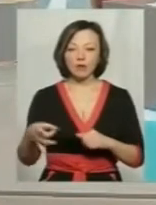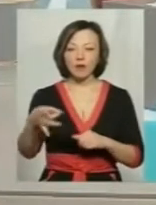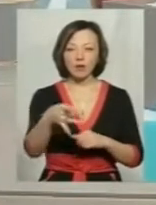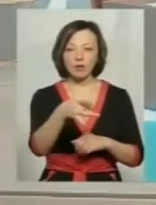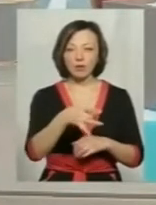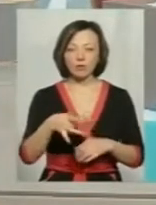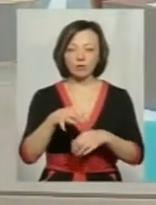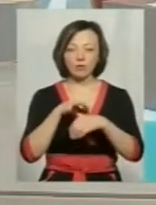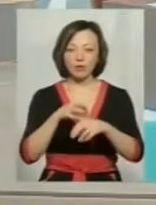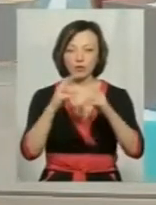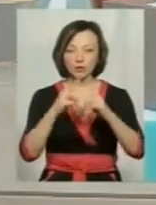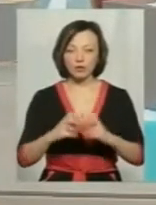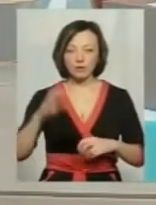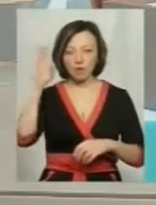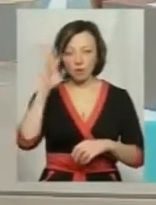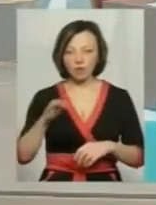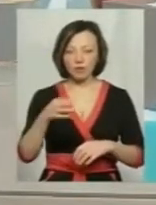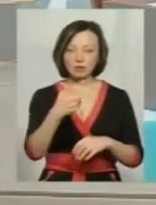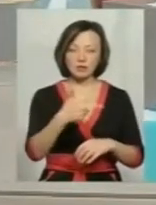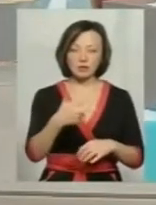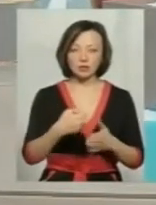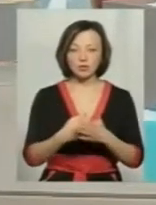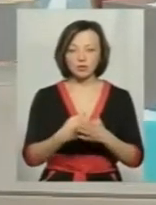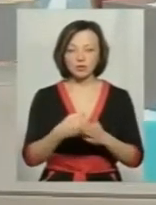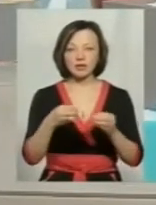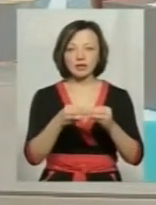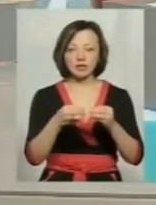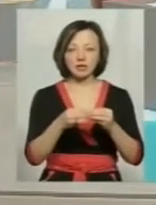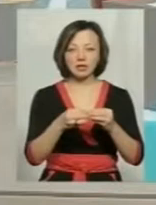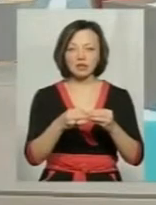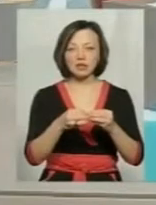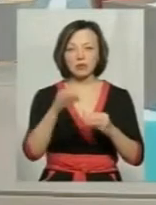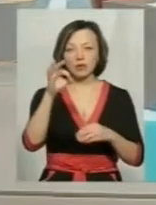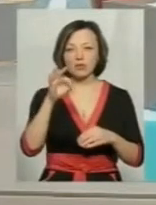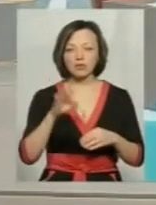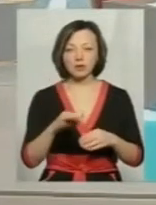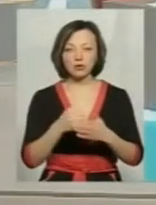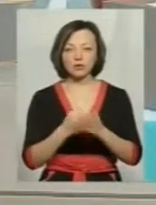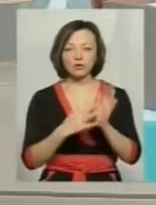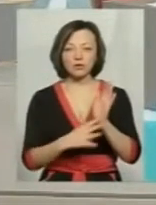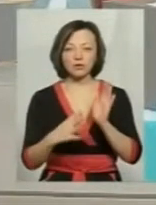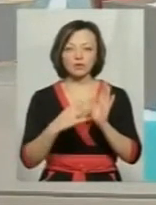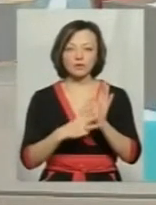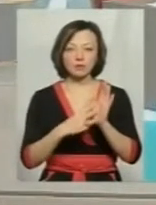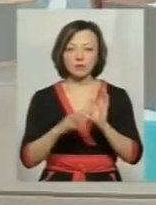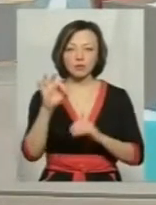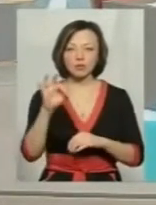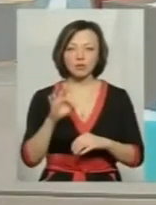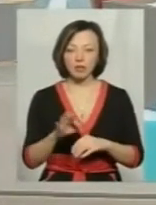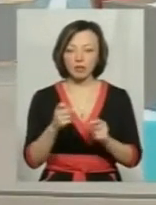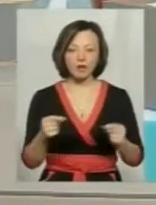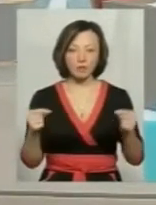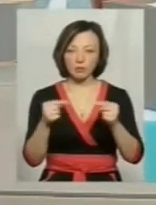де проводить заслідження, вода по області від 30, навіть від 10% засліджених проб, до 90-80% не